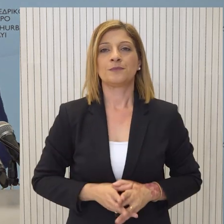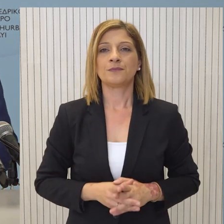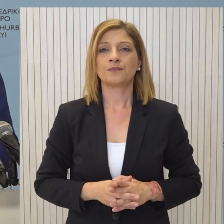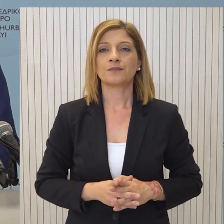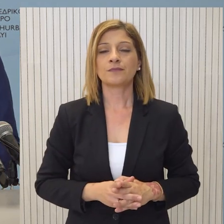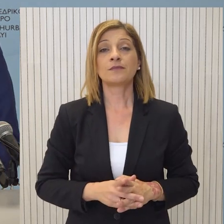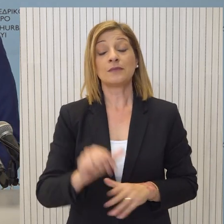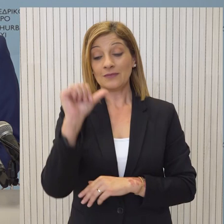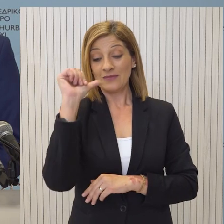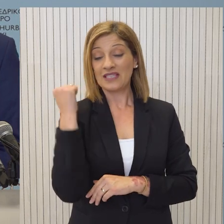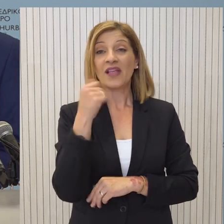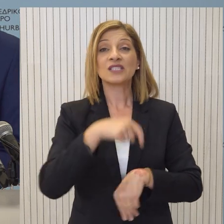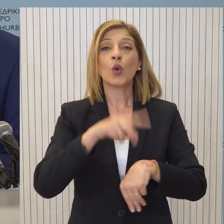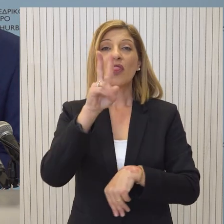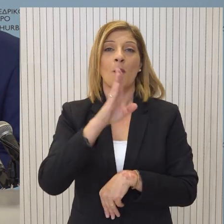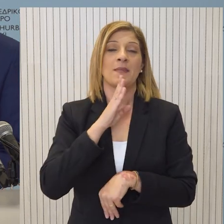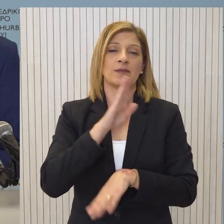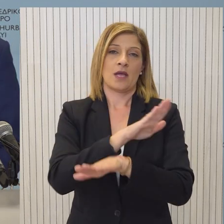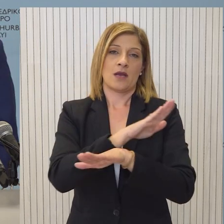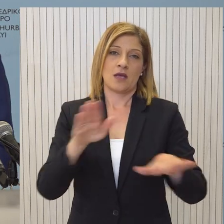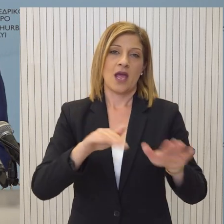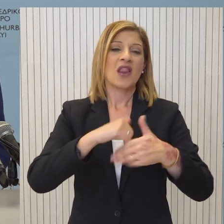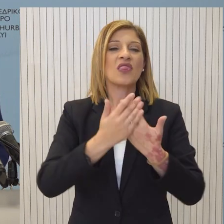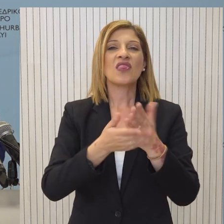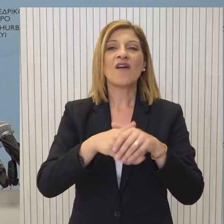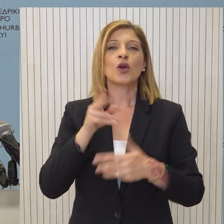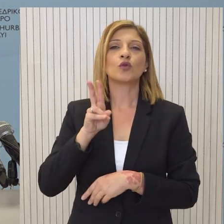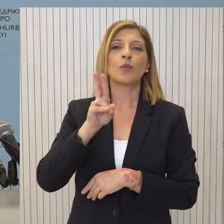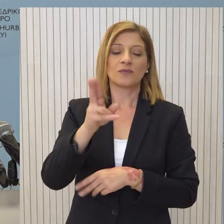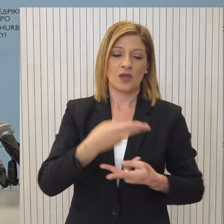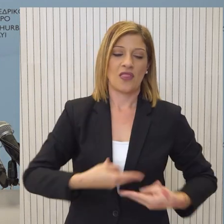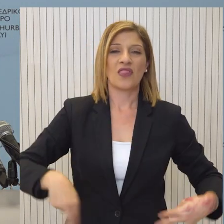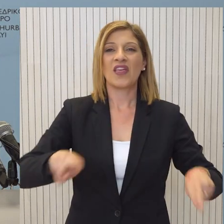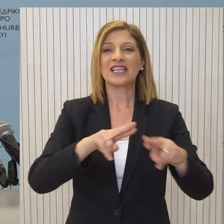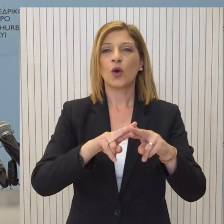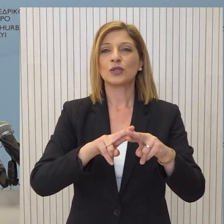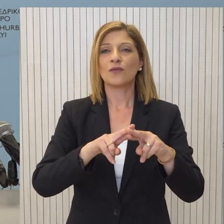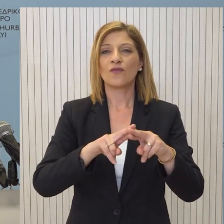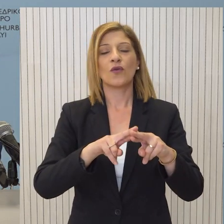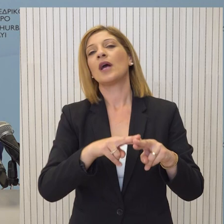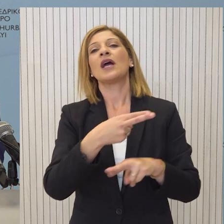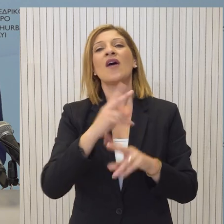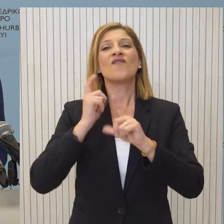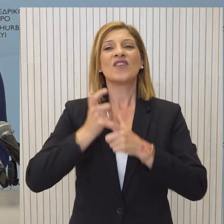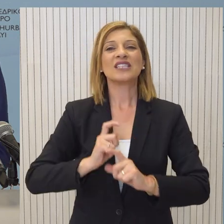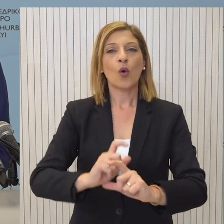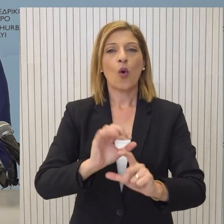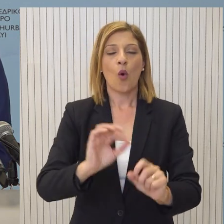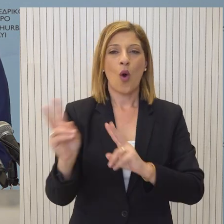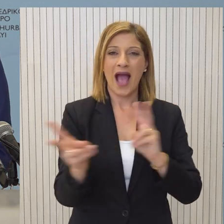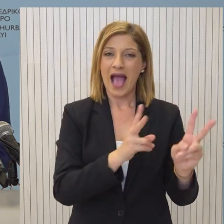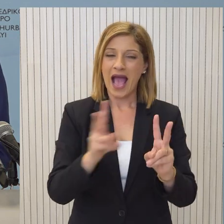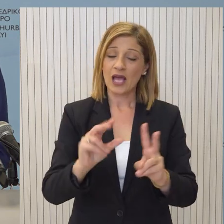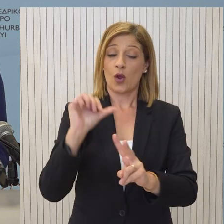Ελίξε χθες στις 2 το μεσημέρι η περίοδος εκδήλωσης ενδιαφέροντος για το Διοικητικό Συμβούλιο της Δημόσιας Επιχείρησης Φυσικού Αερίου μέσω του